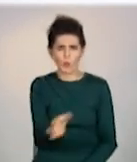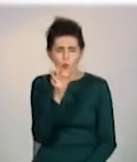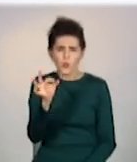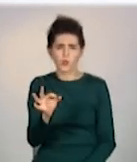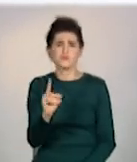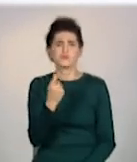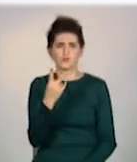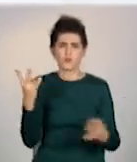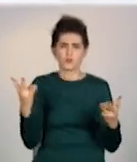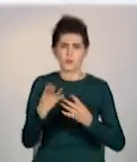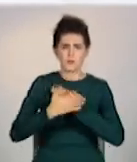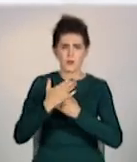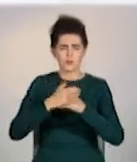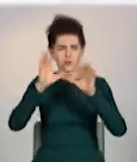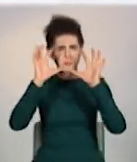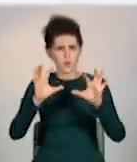суворо карати.